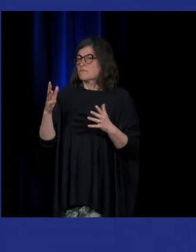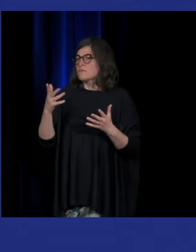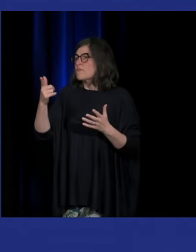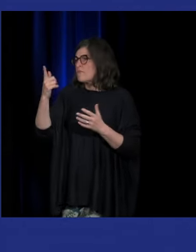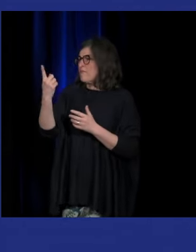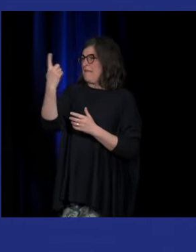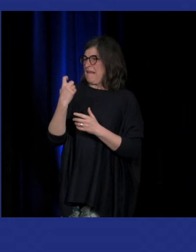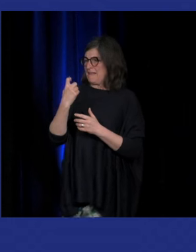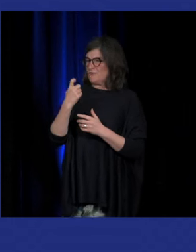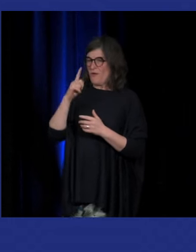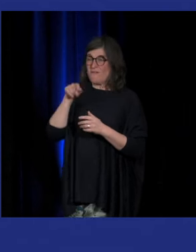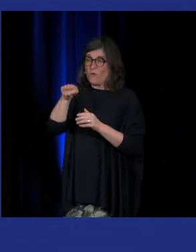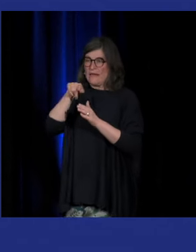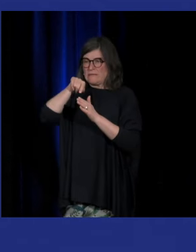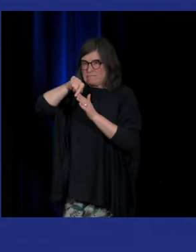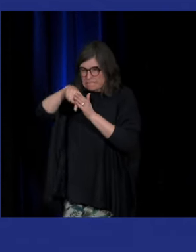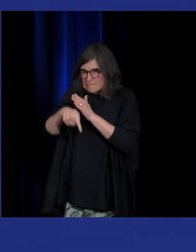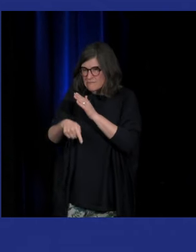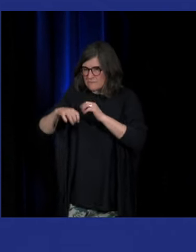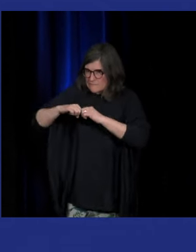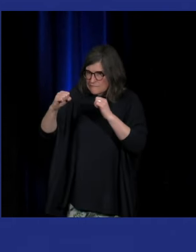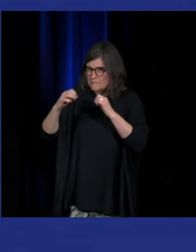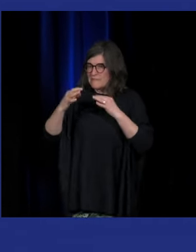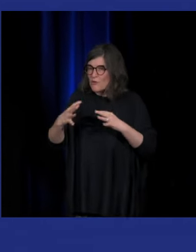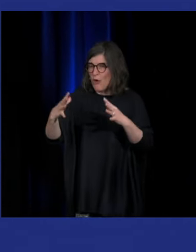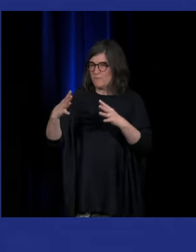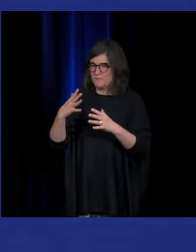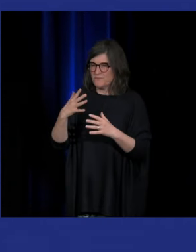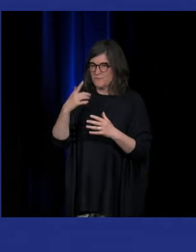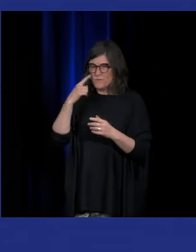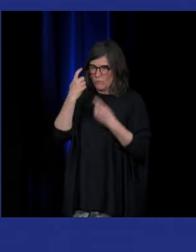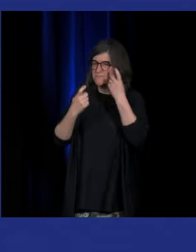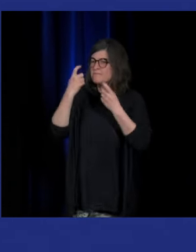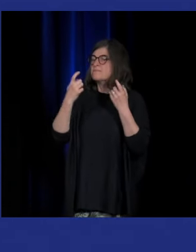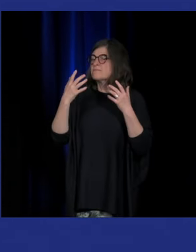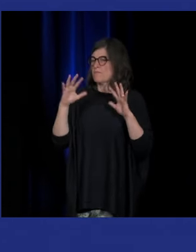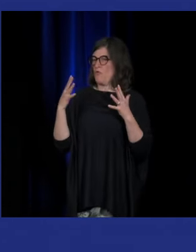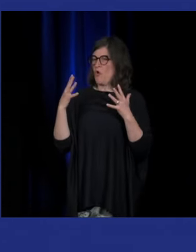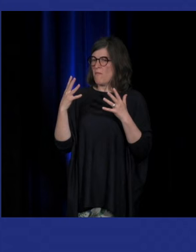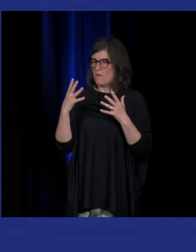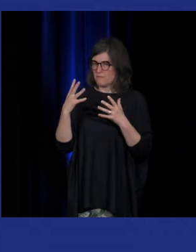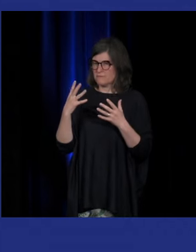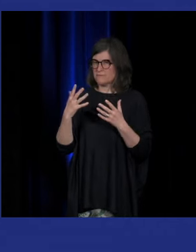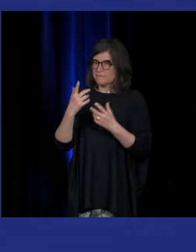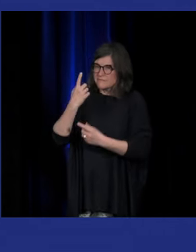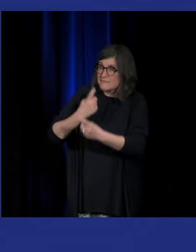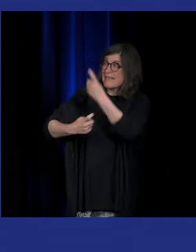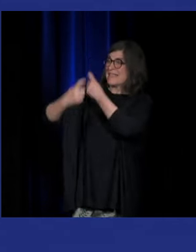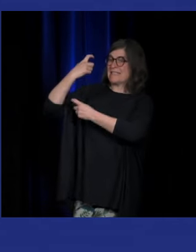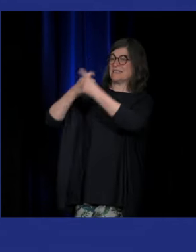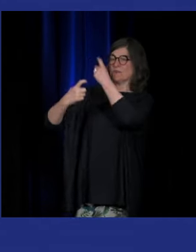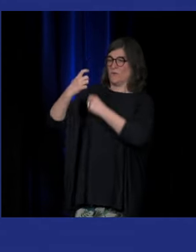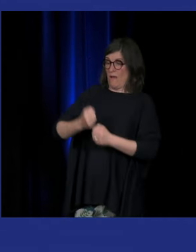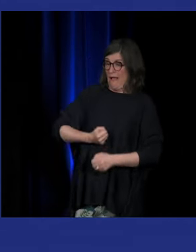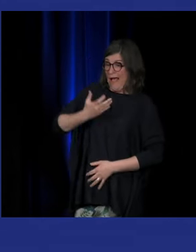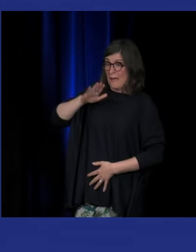votre question pour voir comment on devrait incorporer en fait dans l'histoire de l'art sourd